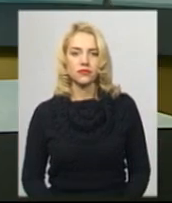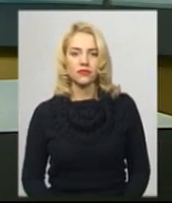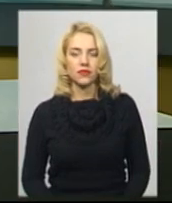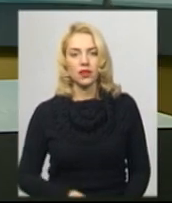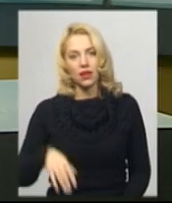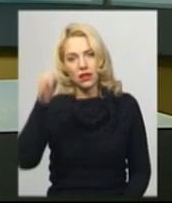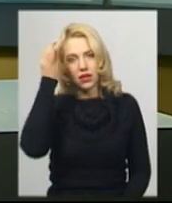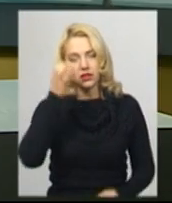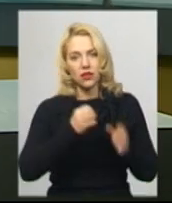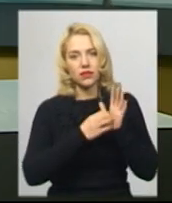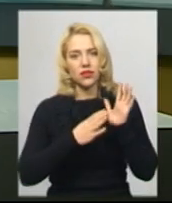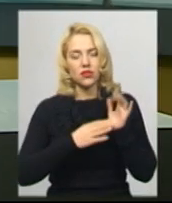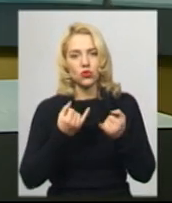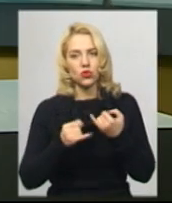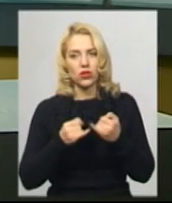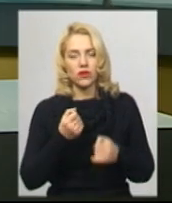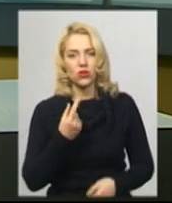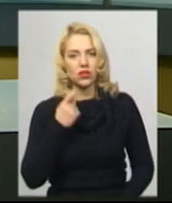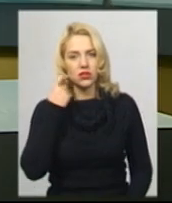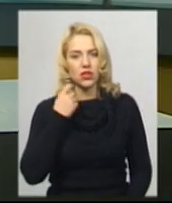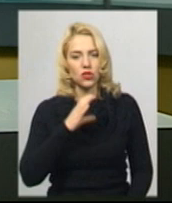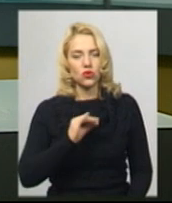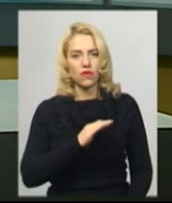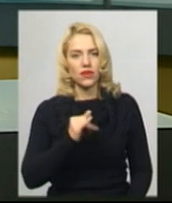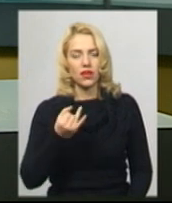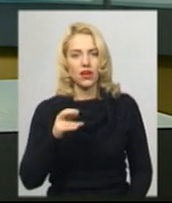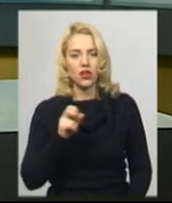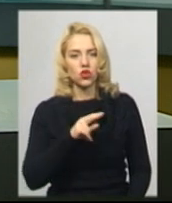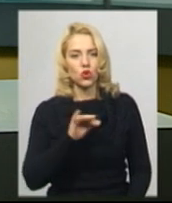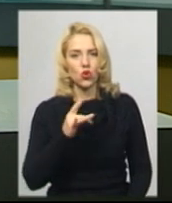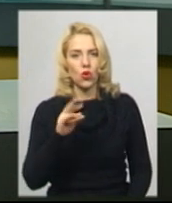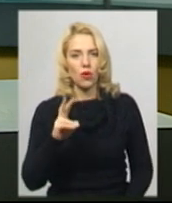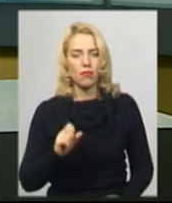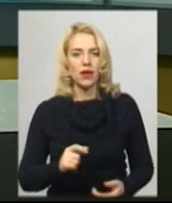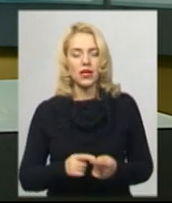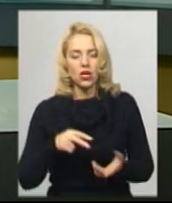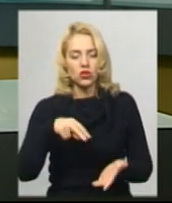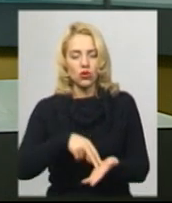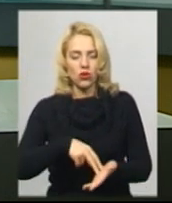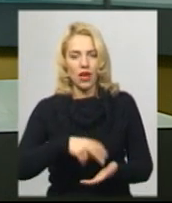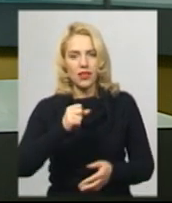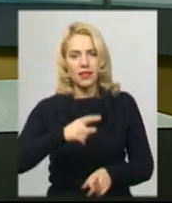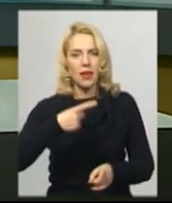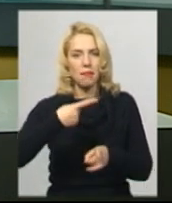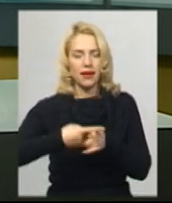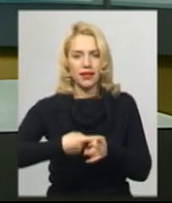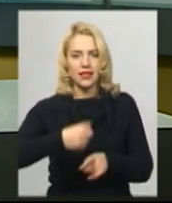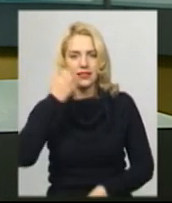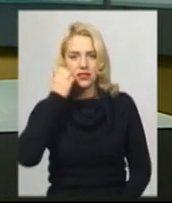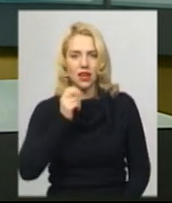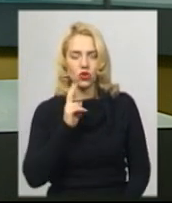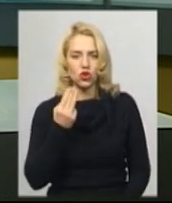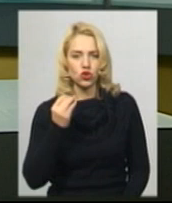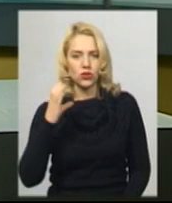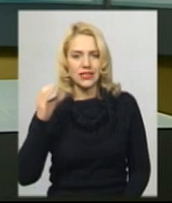Нагадаю, 19 жовтня 11-річна Софійка Чорнобай стояла біля світлофора на перехресті Старокостянтинівського шосе та